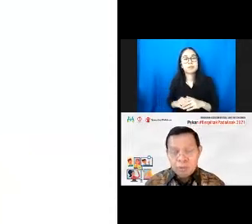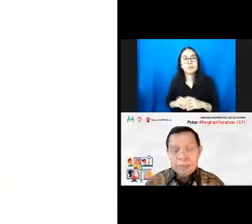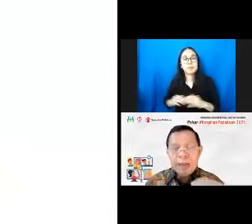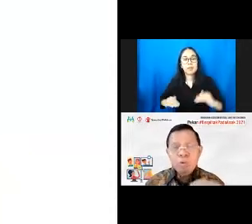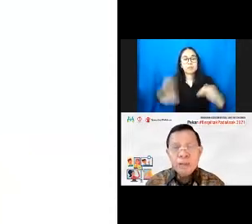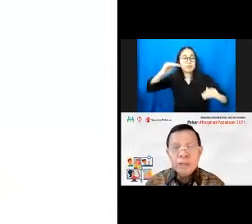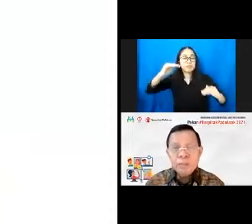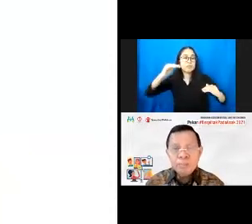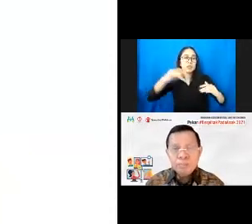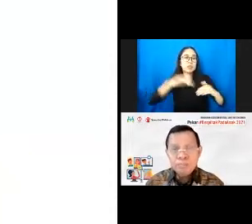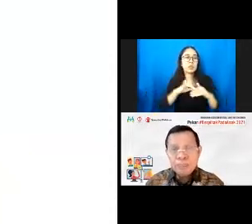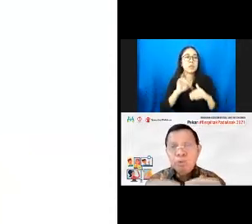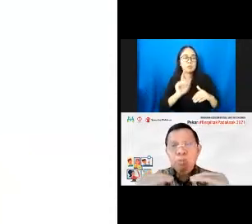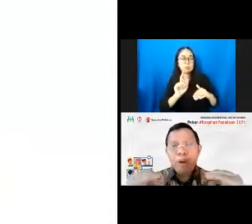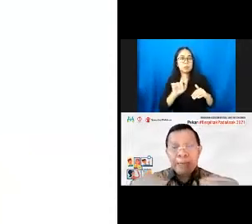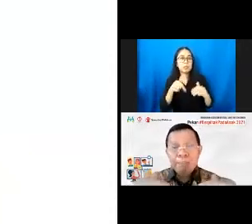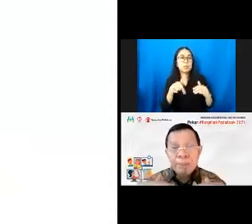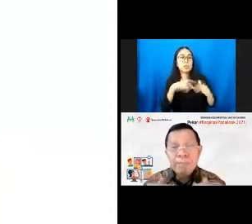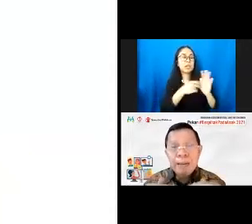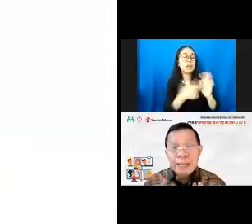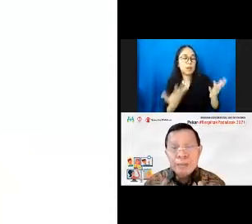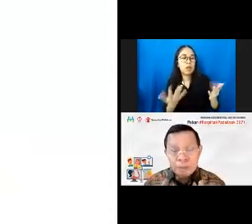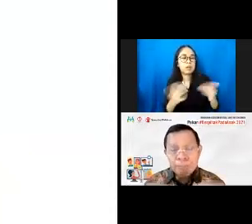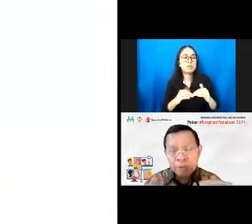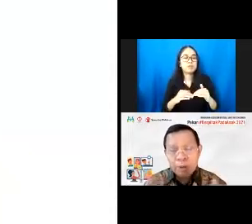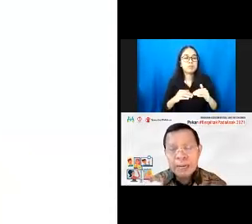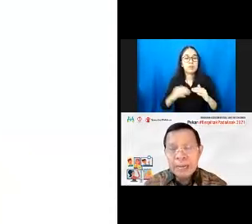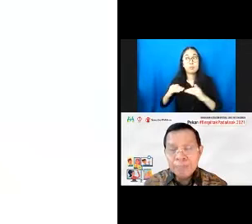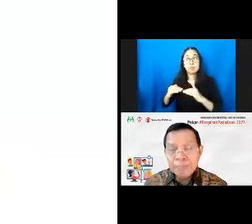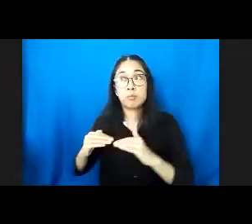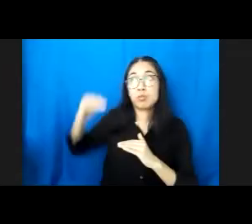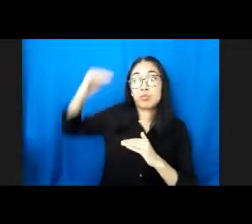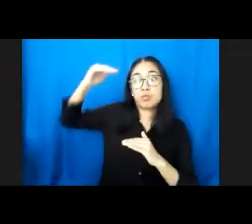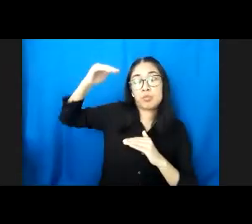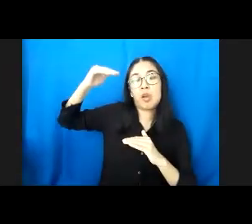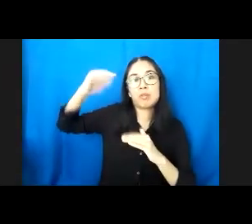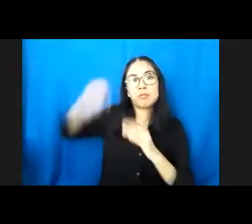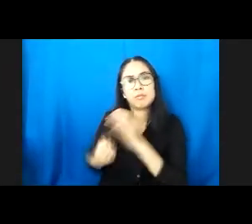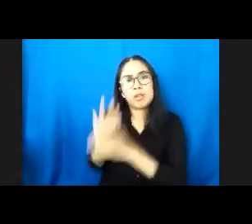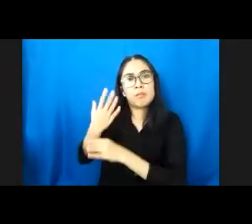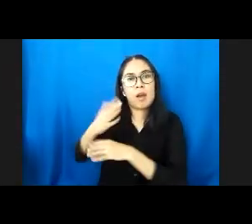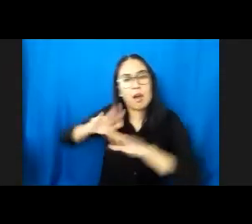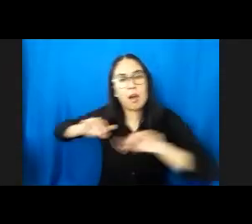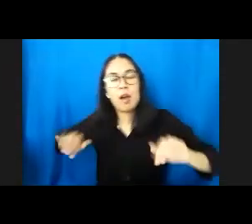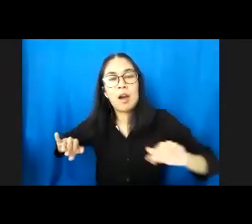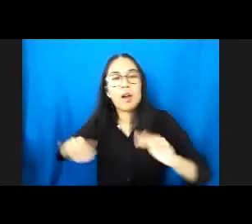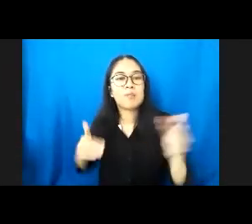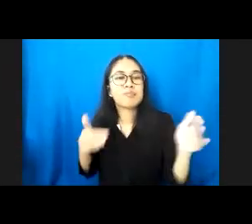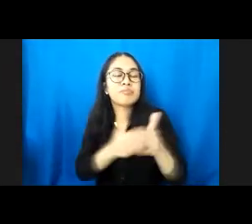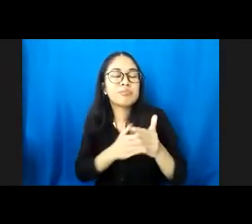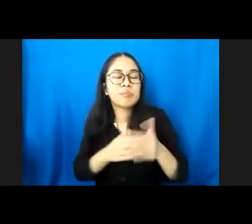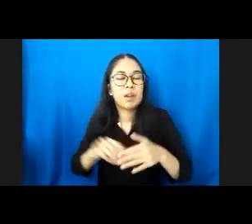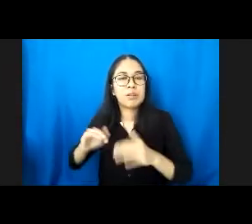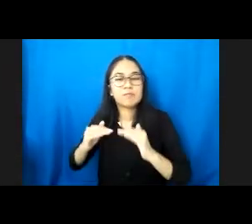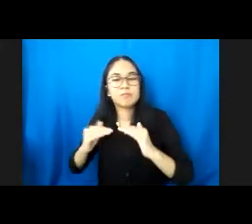gangguan pertumbuhan dan perkembangan, terutama pertumbuhan anak, yang digambarkan oleh pertumbuhan linier, yaitu